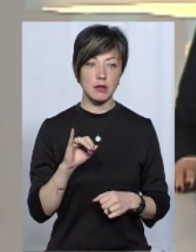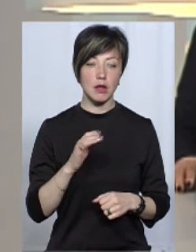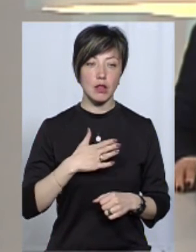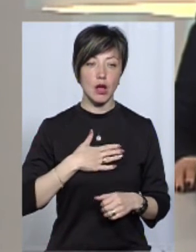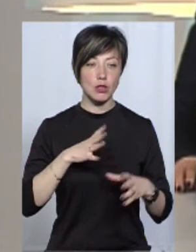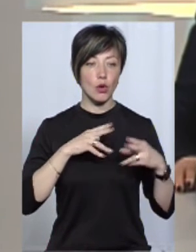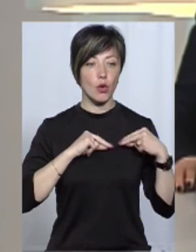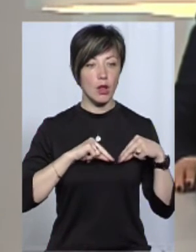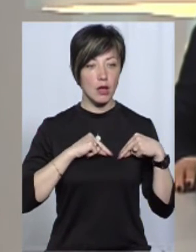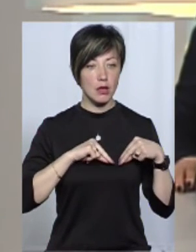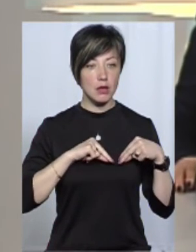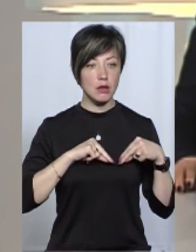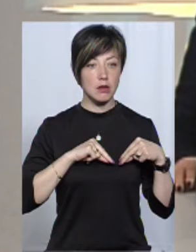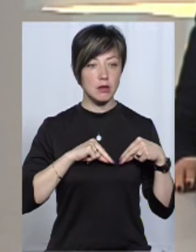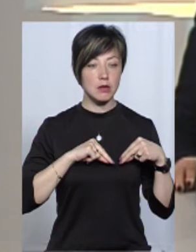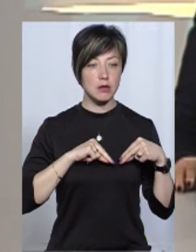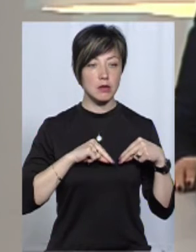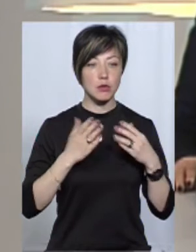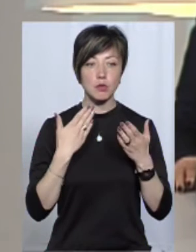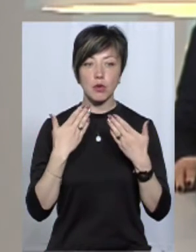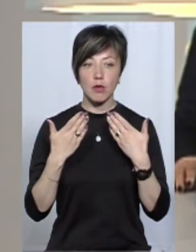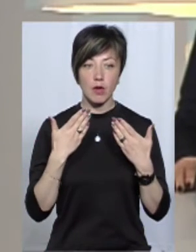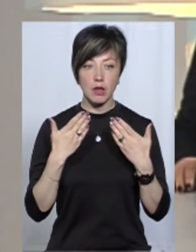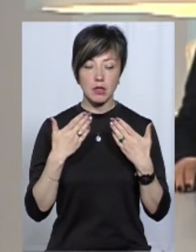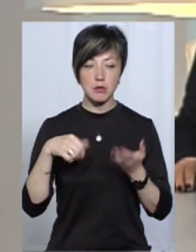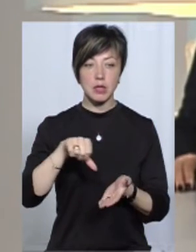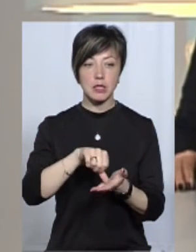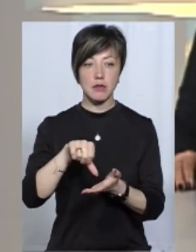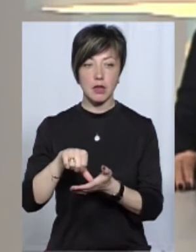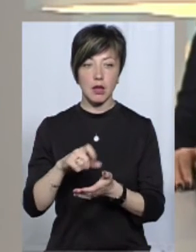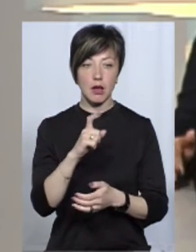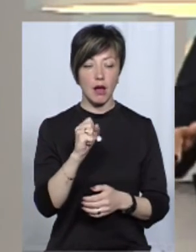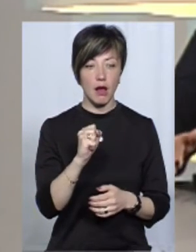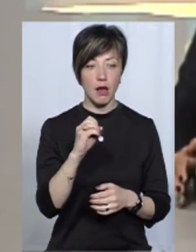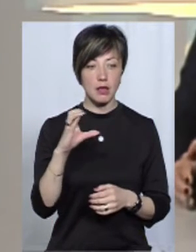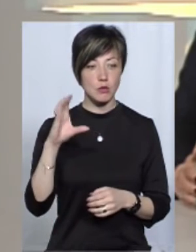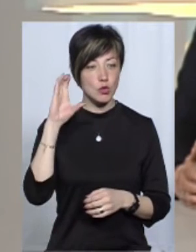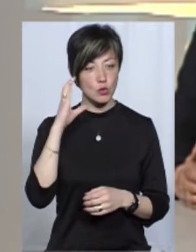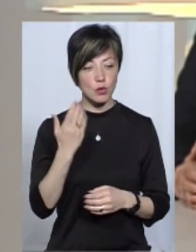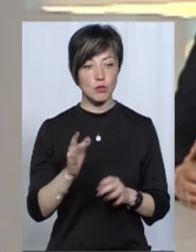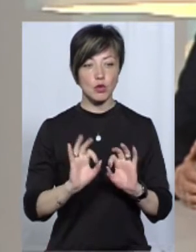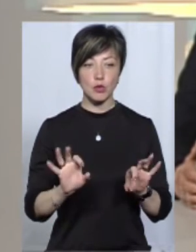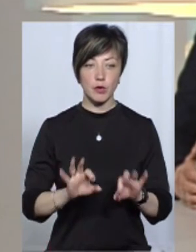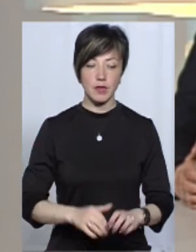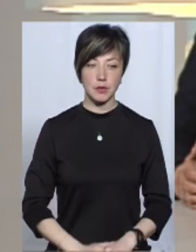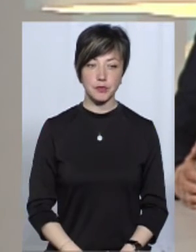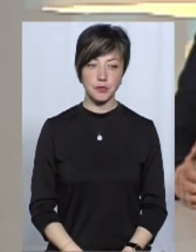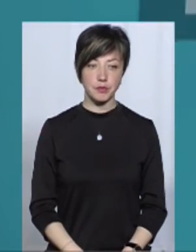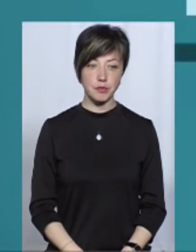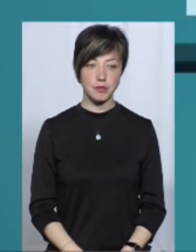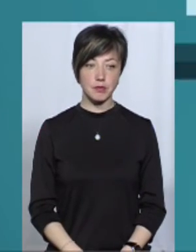наша колега Світлана Поробок, вона поспілкувалася тоді з представниками ХС, послухаємо, що вони розповіли.